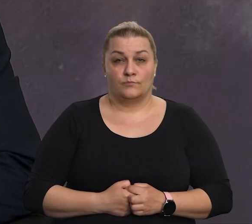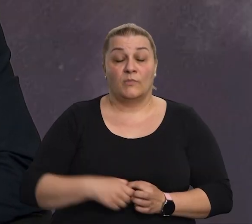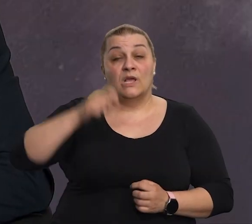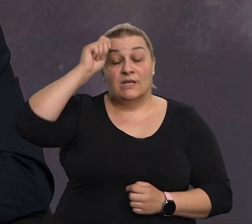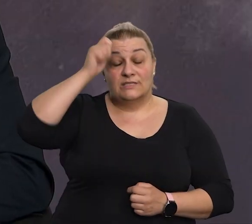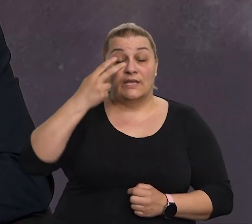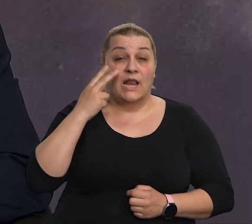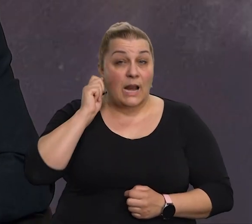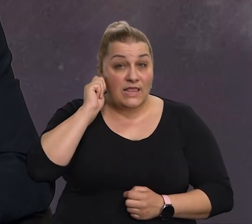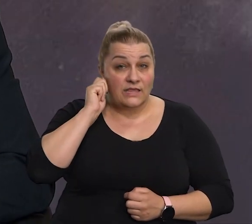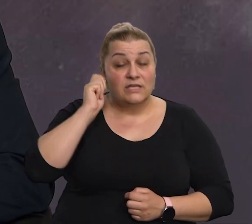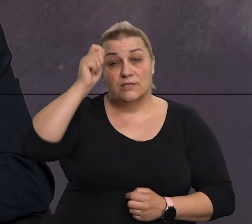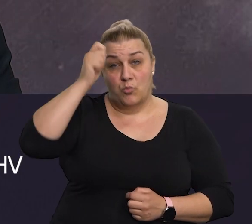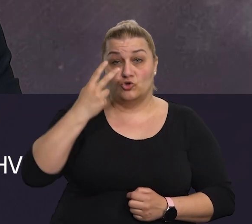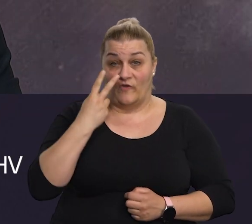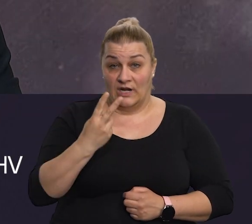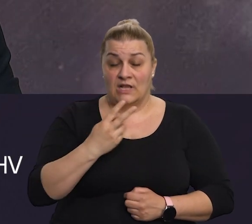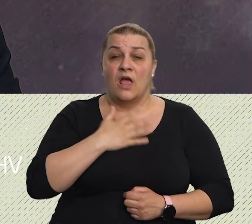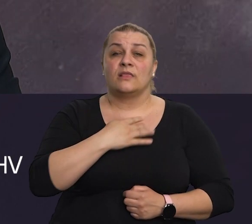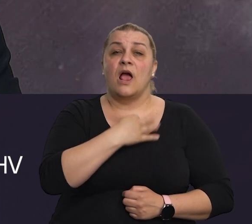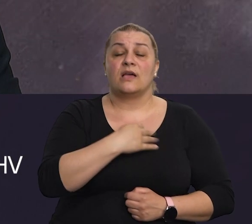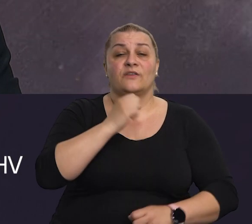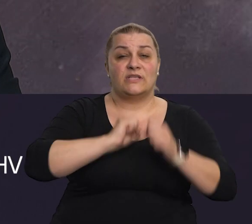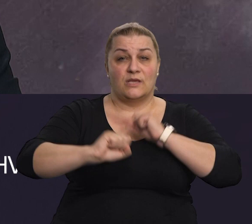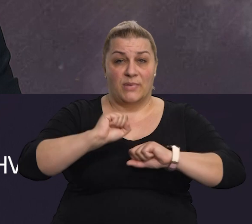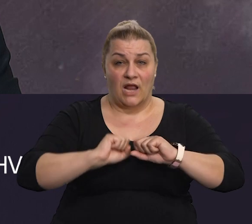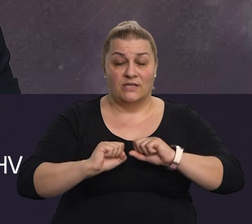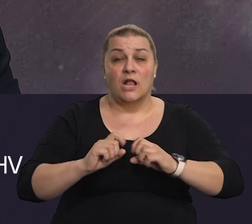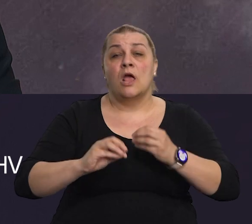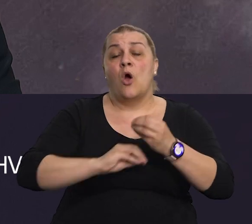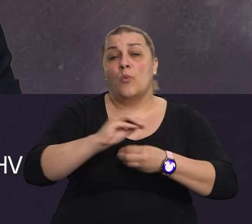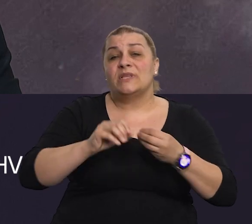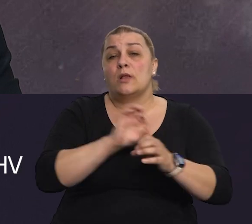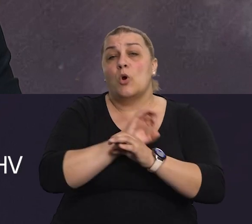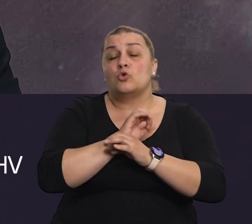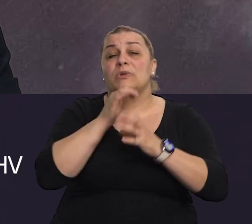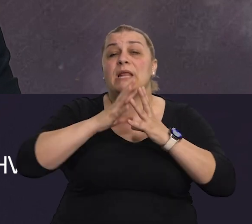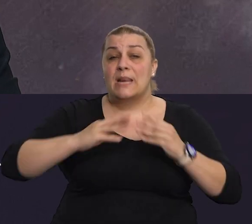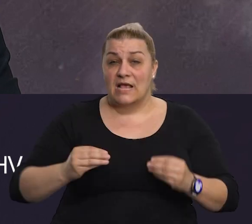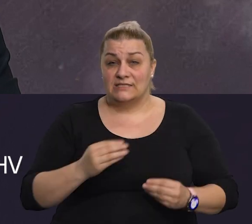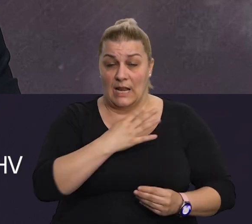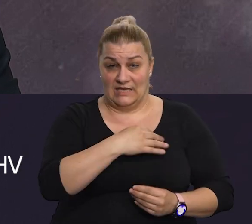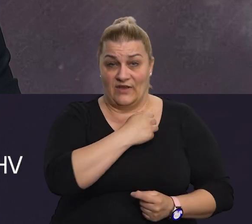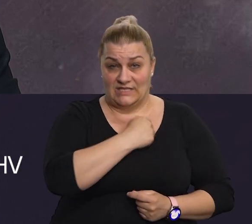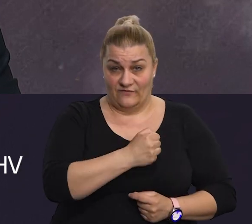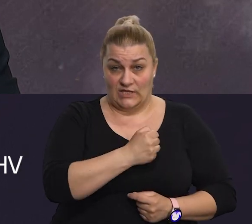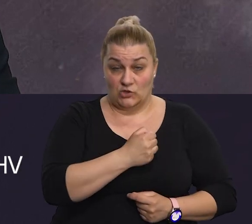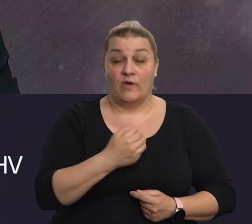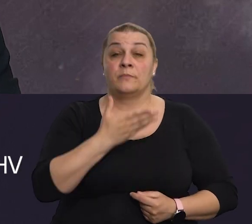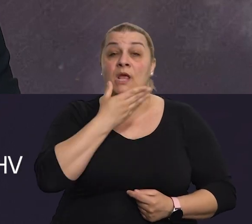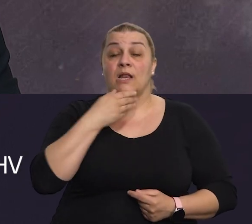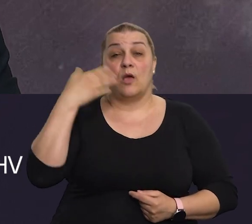Cijene gledatece, poštovani gledate, dragi hrvatski branite obitelji, pogledulih, umrlih i nestalih hrvatskih vitezova, lijep pozdrav poštovanje.